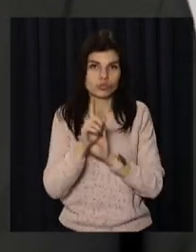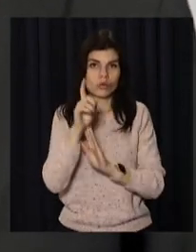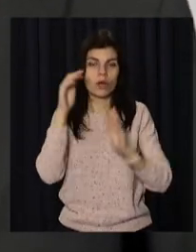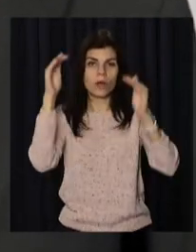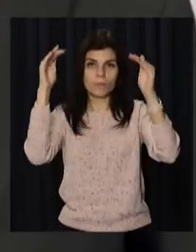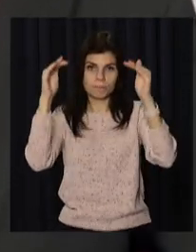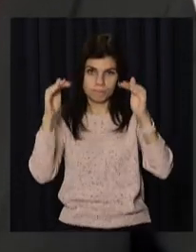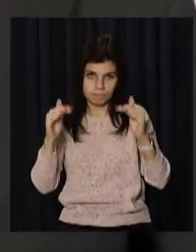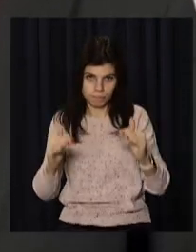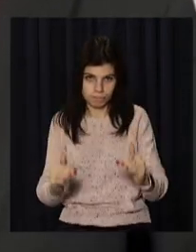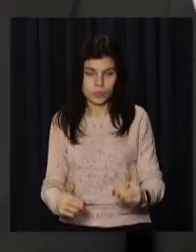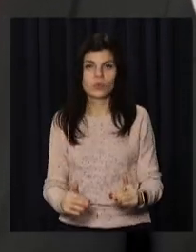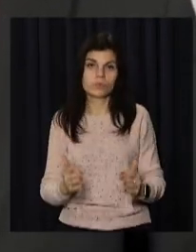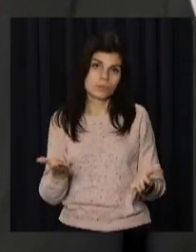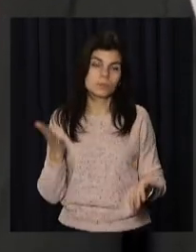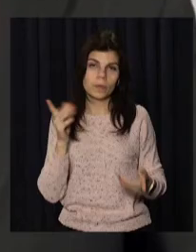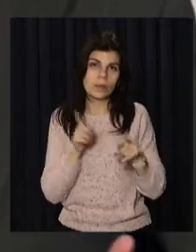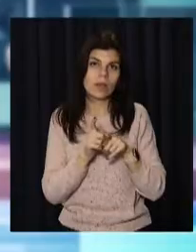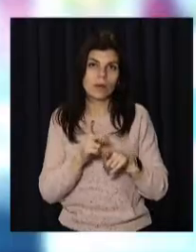стабілізуватись та знижуватись.